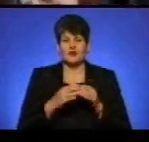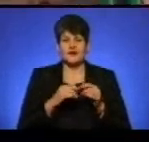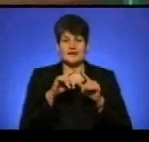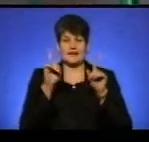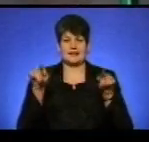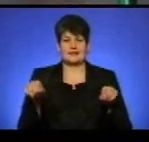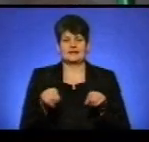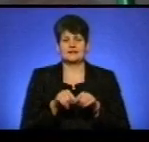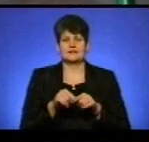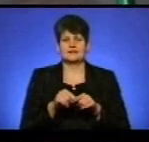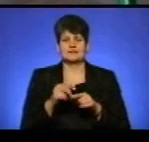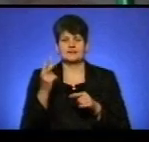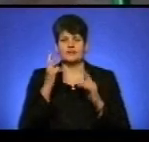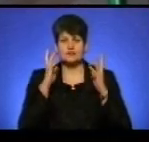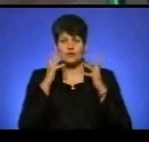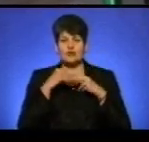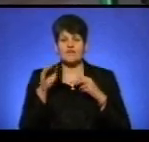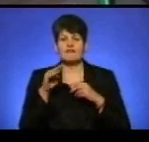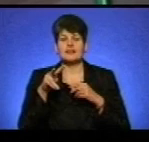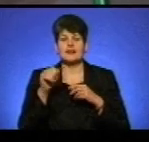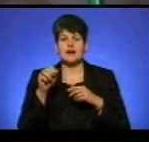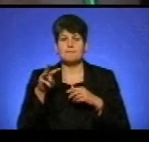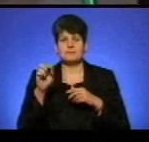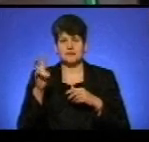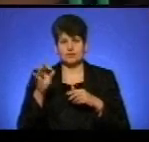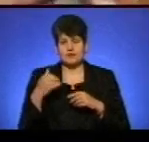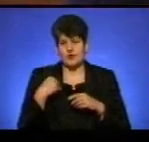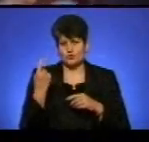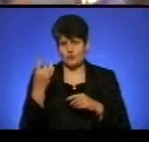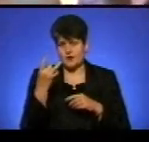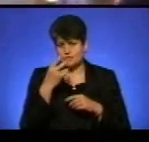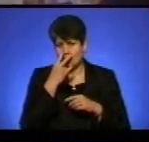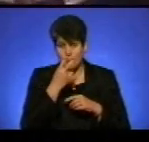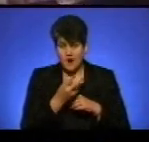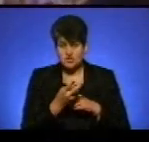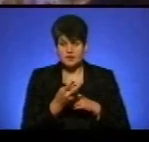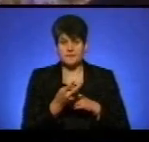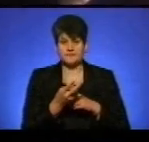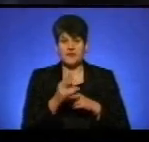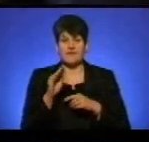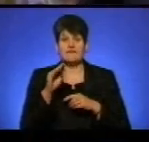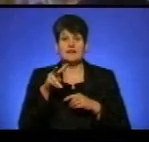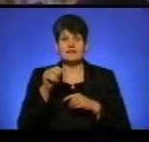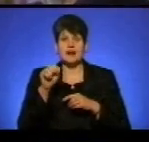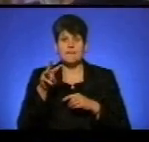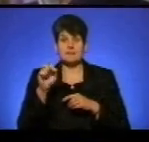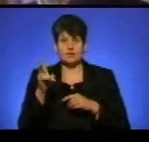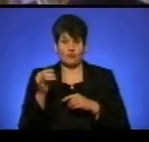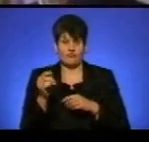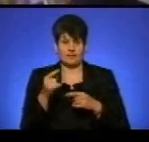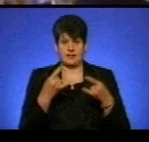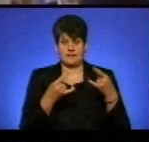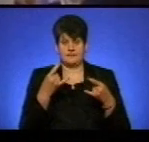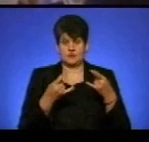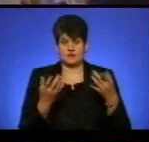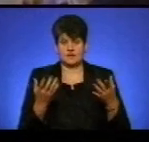«Закохані фламінго», тому що я одного разу побачила так фламінго в телевізорі. Я